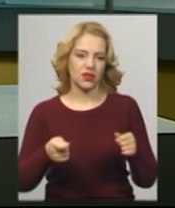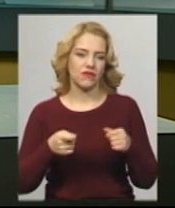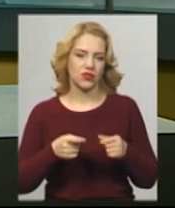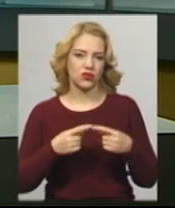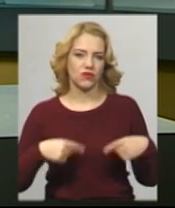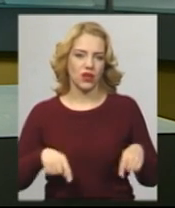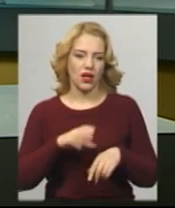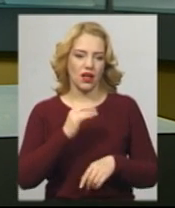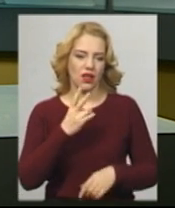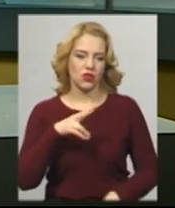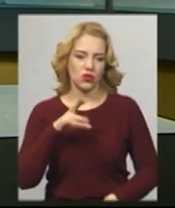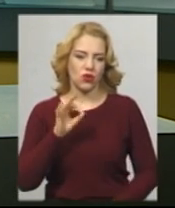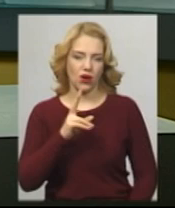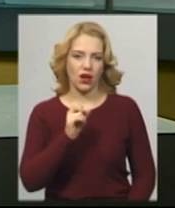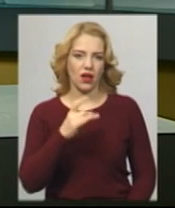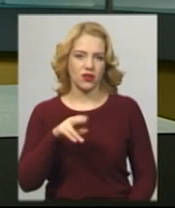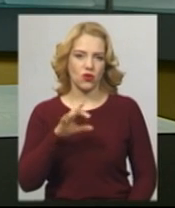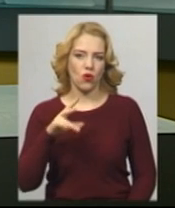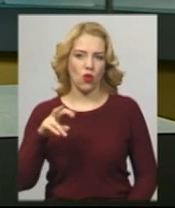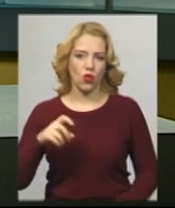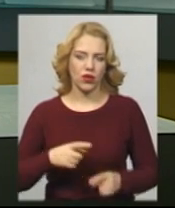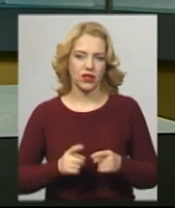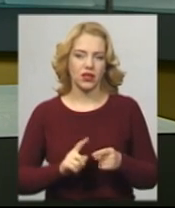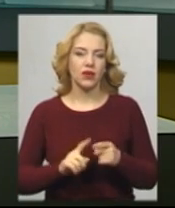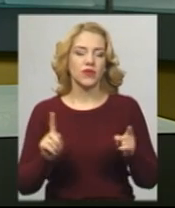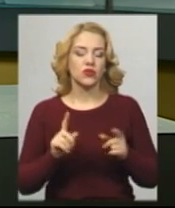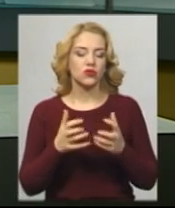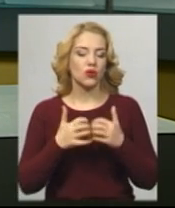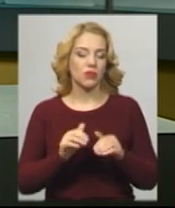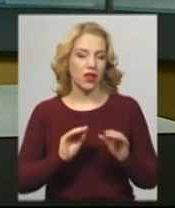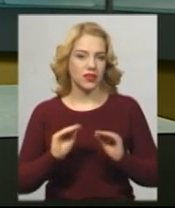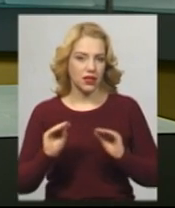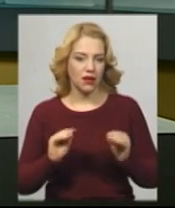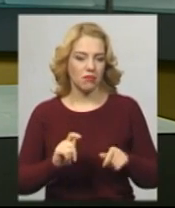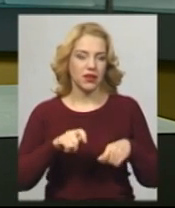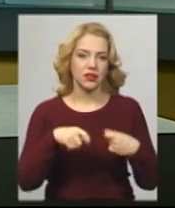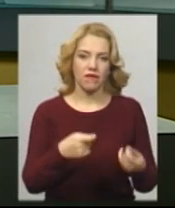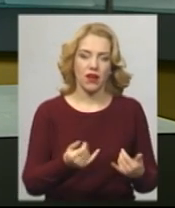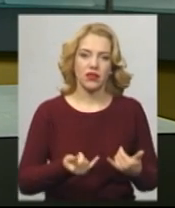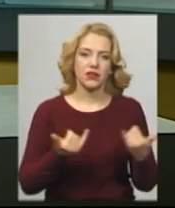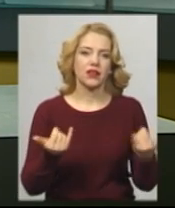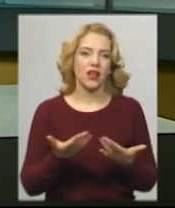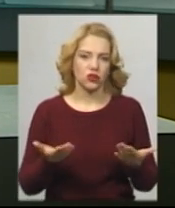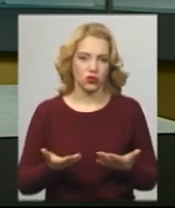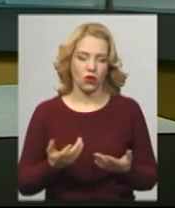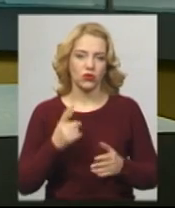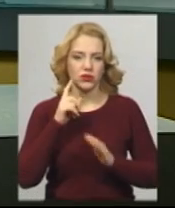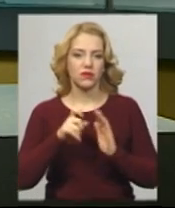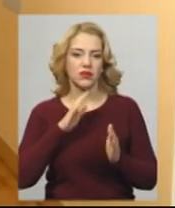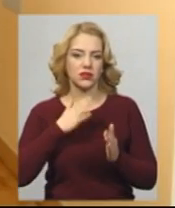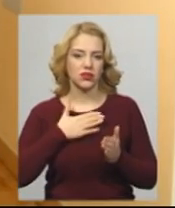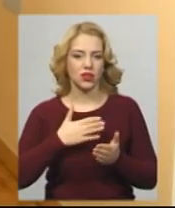обласної дитячої лікарні Лариса Добровольська. Що за обладнання передавали та для чого воно лікарні бачила наша знімальна група.